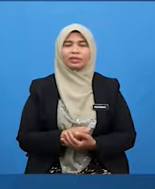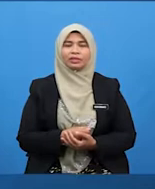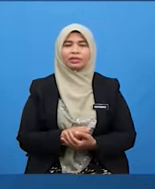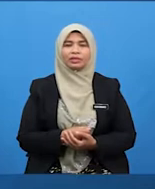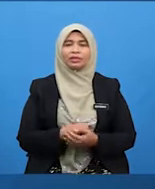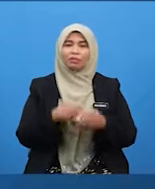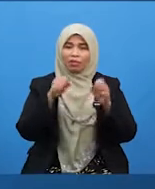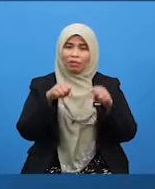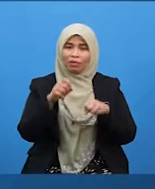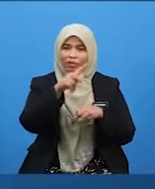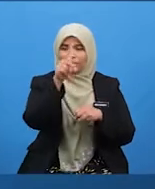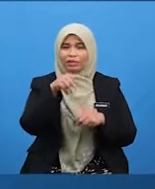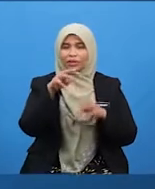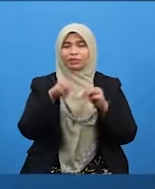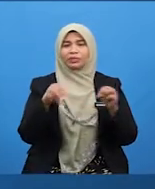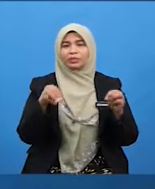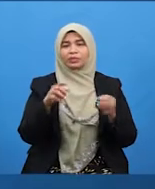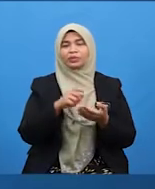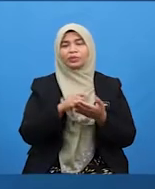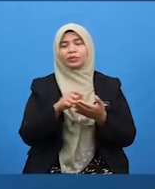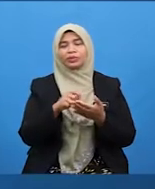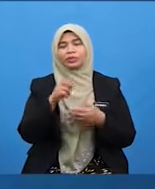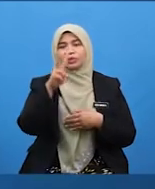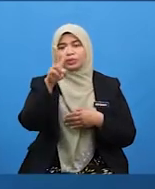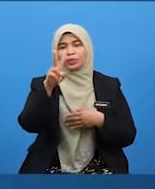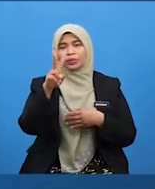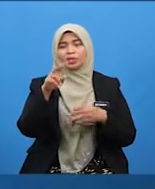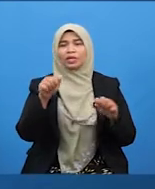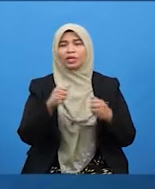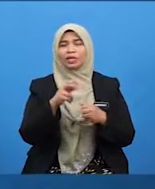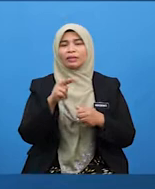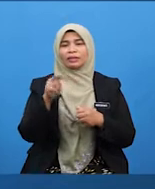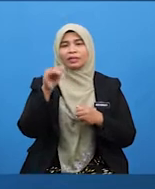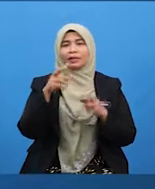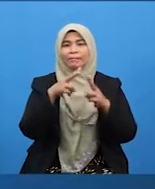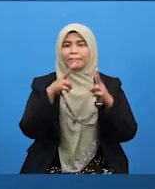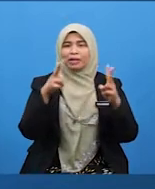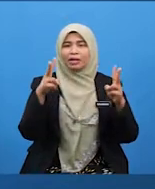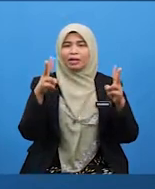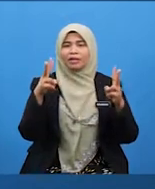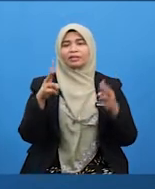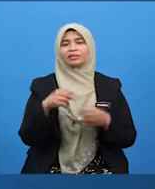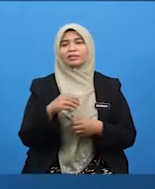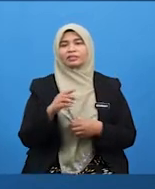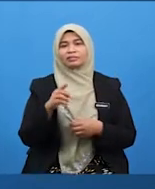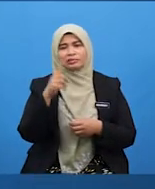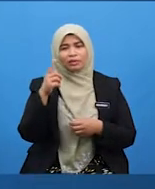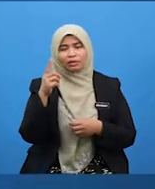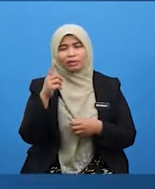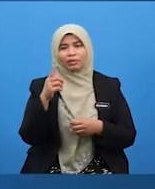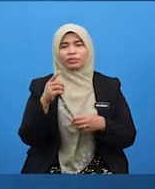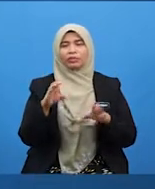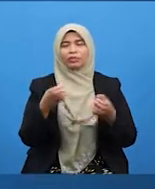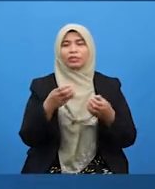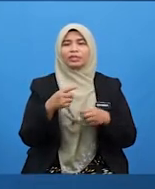Bolehkah murid-murid tuliskan dua amalan yang paling kerap murid